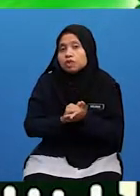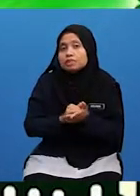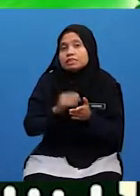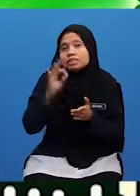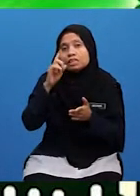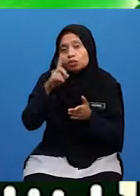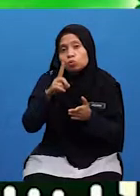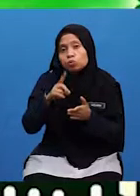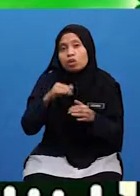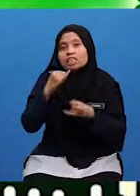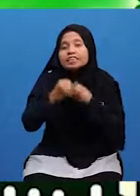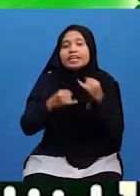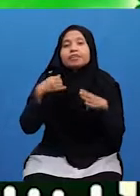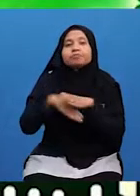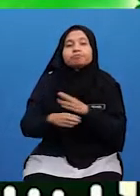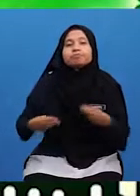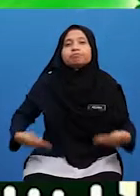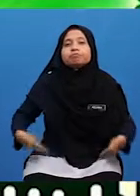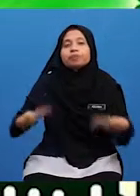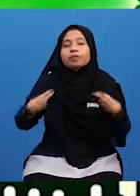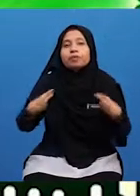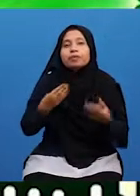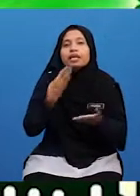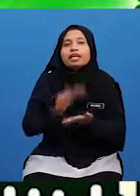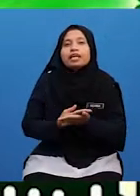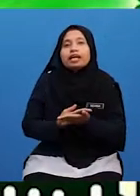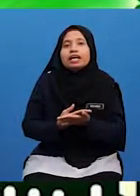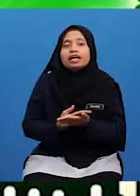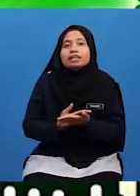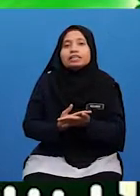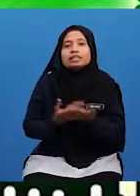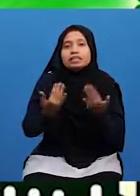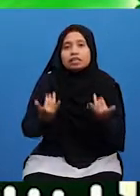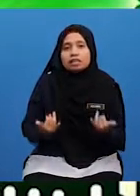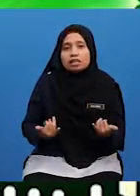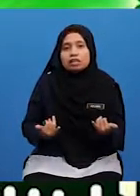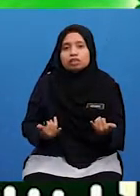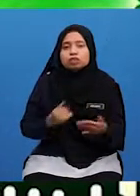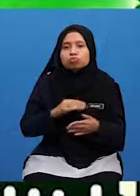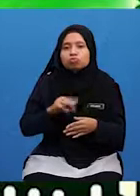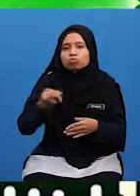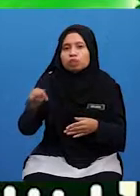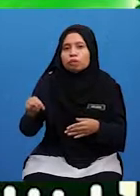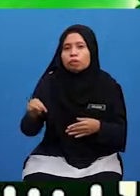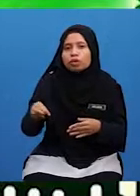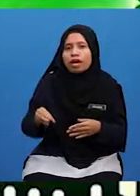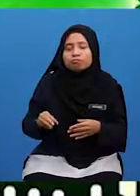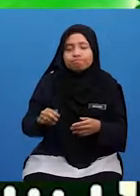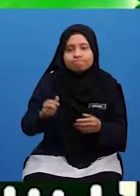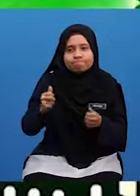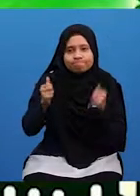Sebuah Kejayaan Dalam Kehidupan Baiklah Mulai Hari ini Usazah Mahu Murid-murid